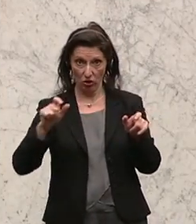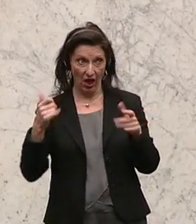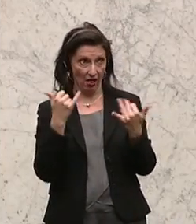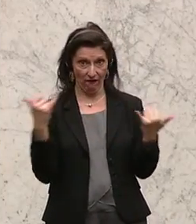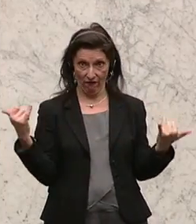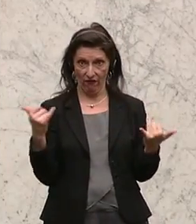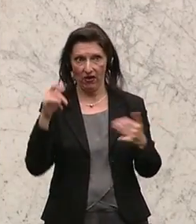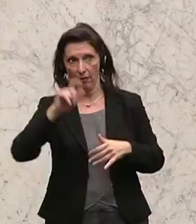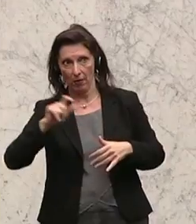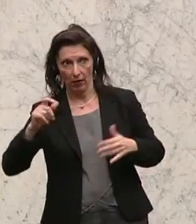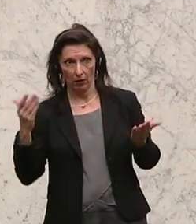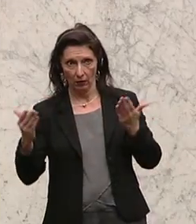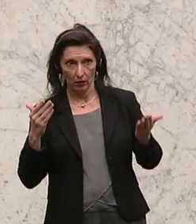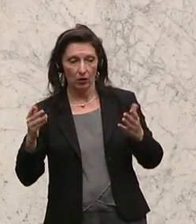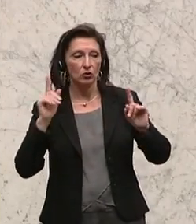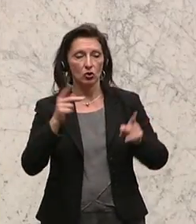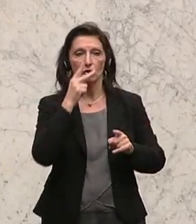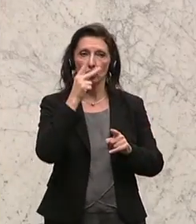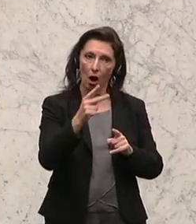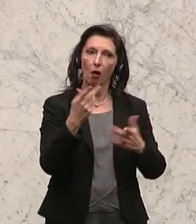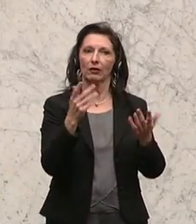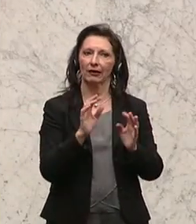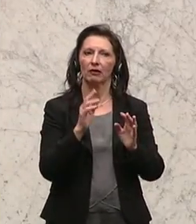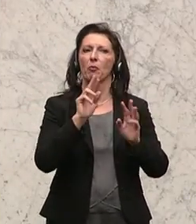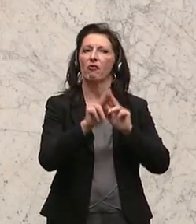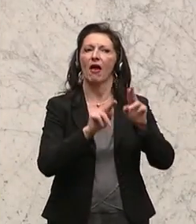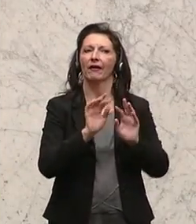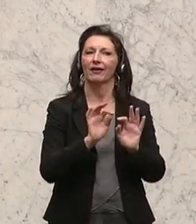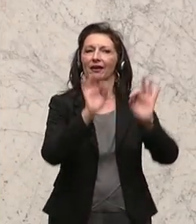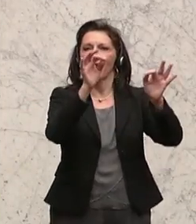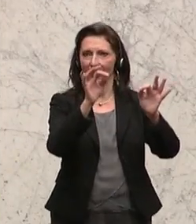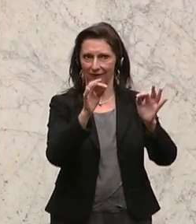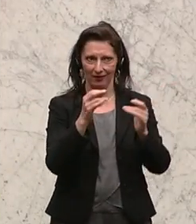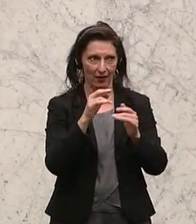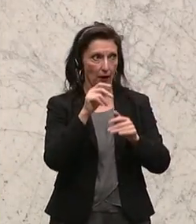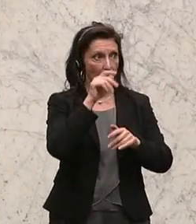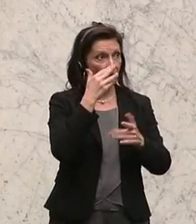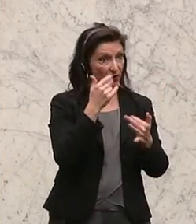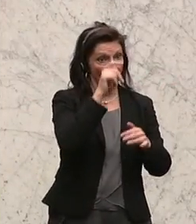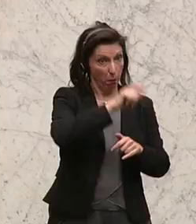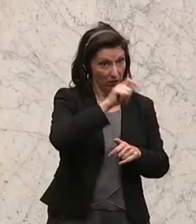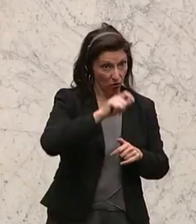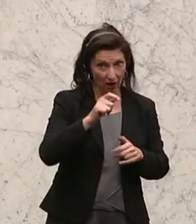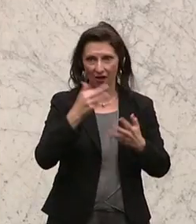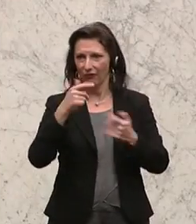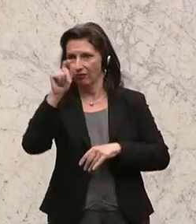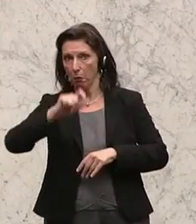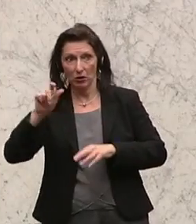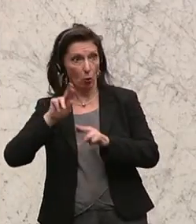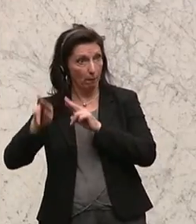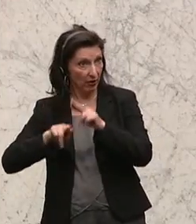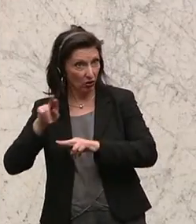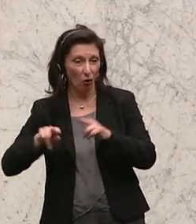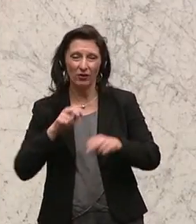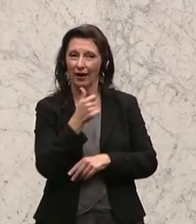qualitätsvollen Pflege orientieren. Und dieser Personalschlüssel ist in manchen Bundesländern zu niedrig